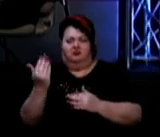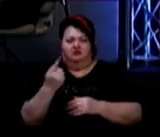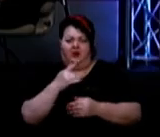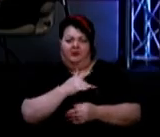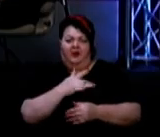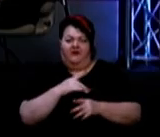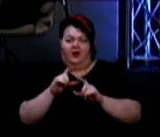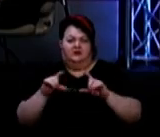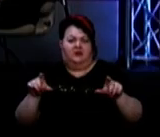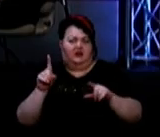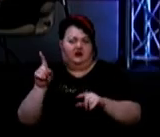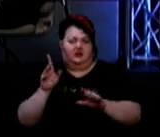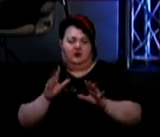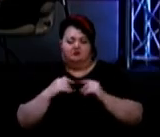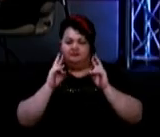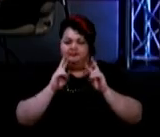Якщо,